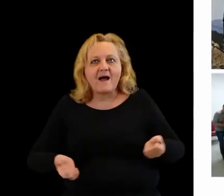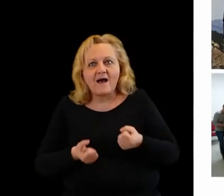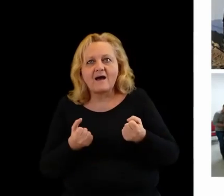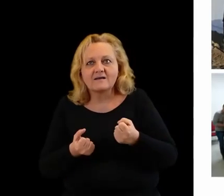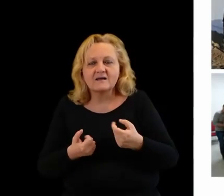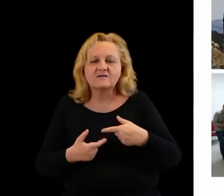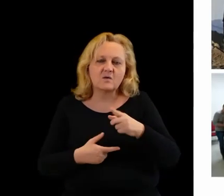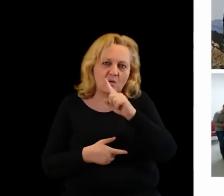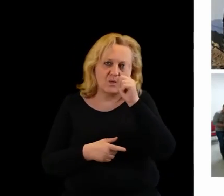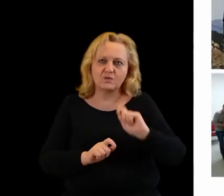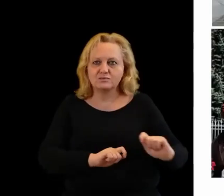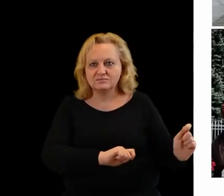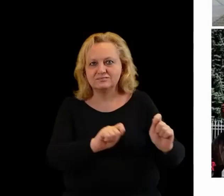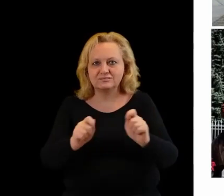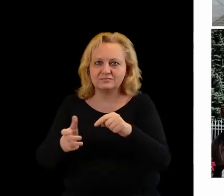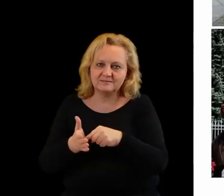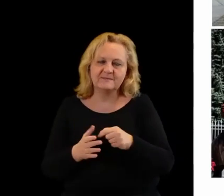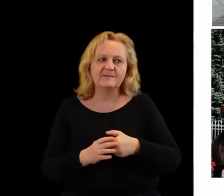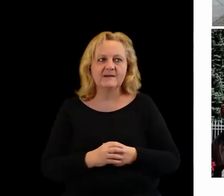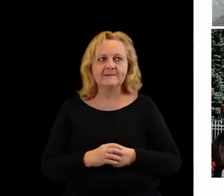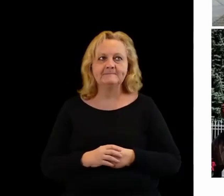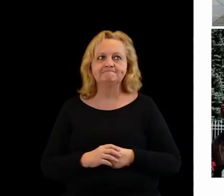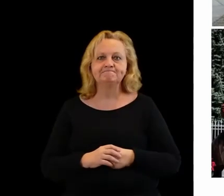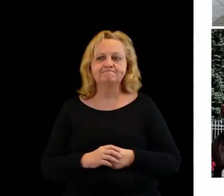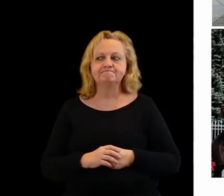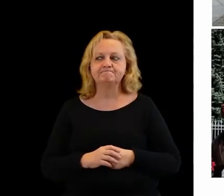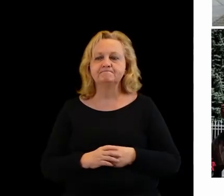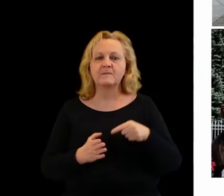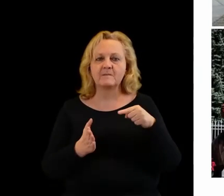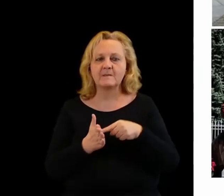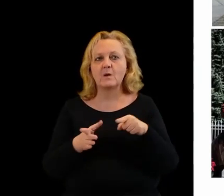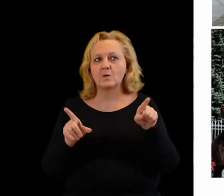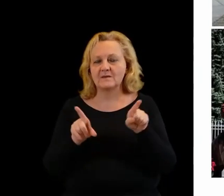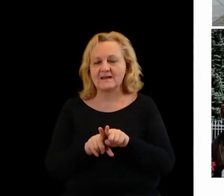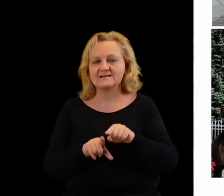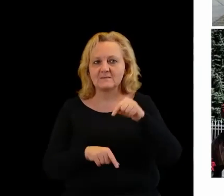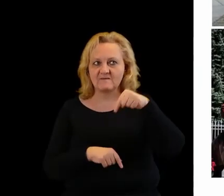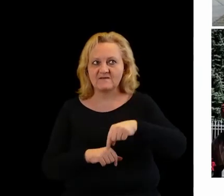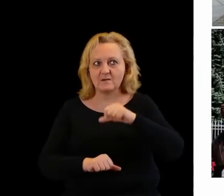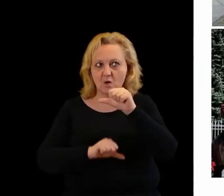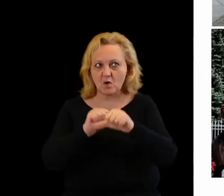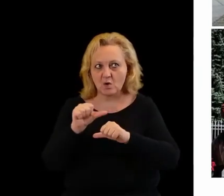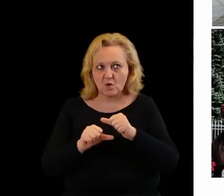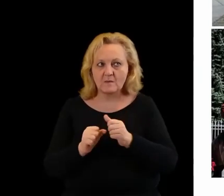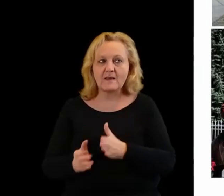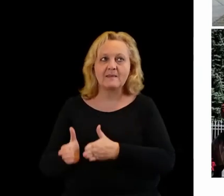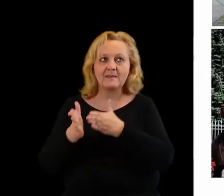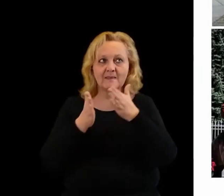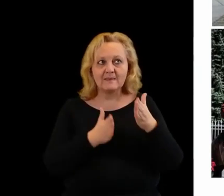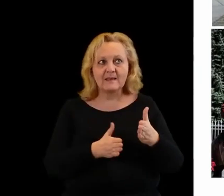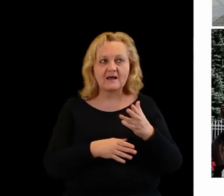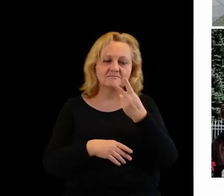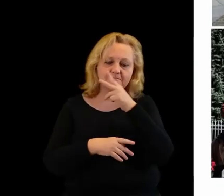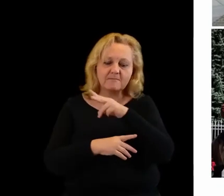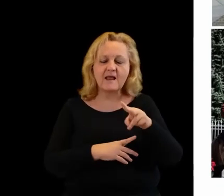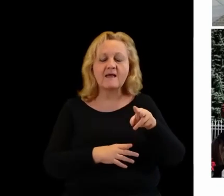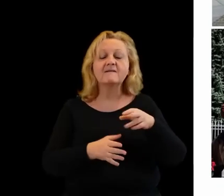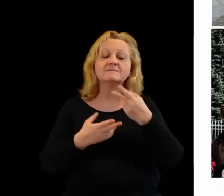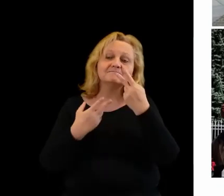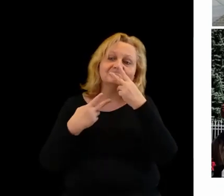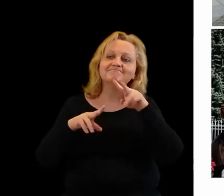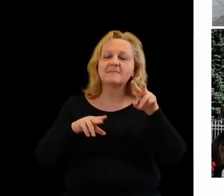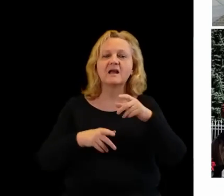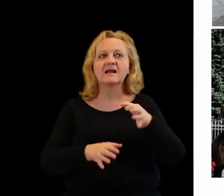aktywizacja mieszkańców. To też w tym roku kolejne plenerowe widowiska historyczne.